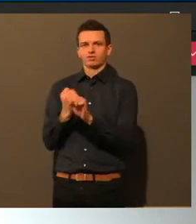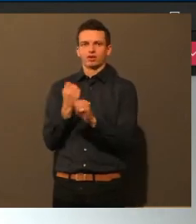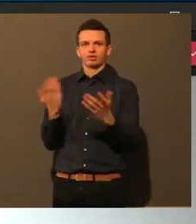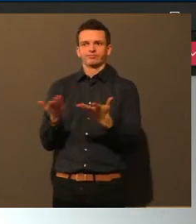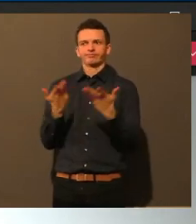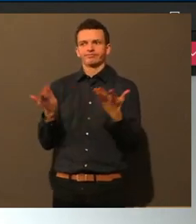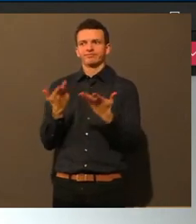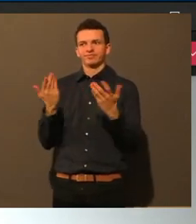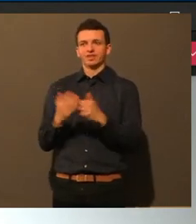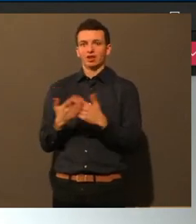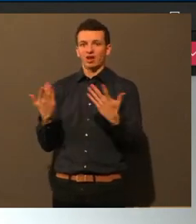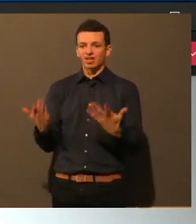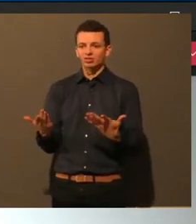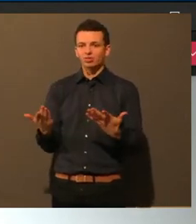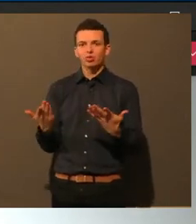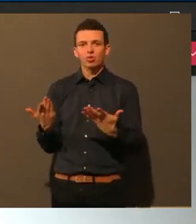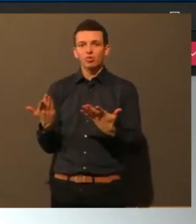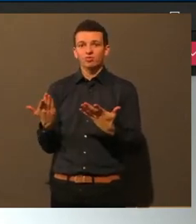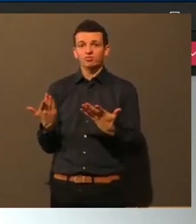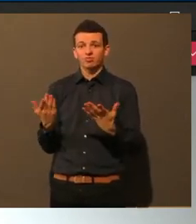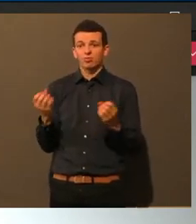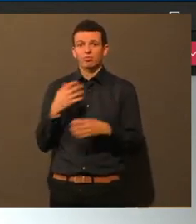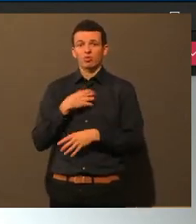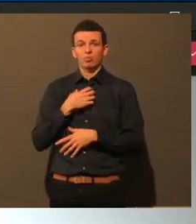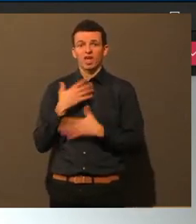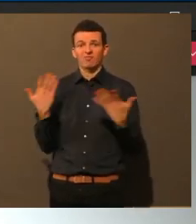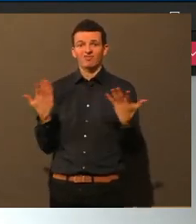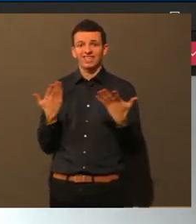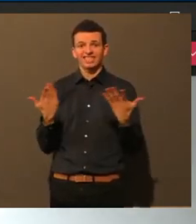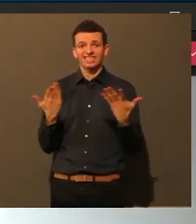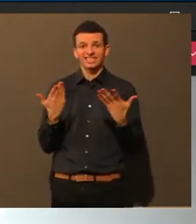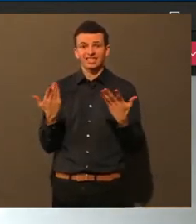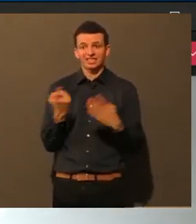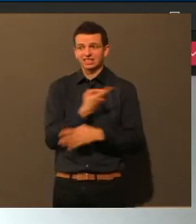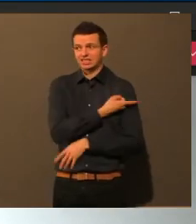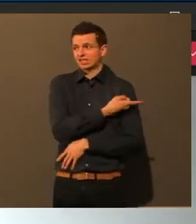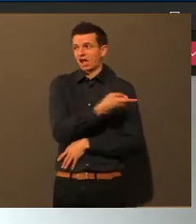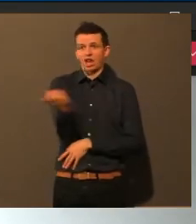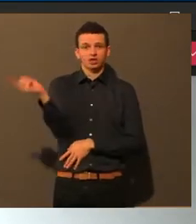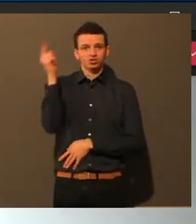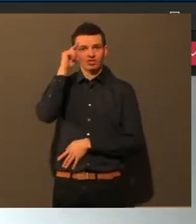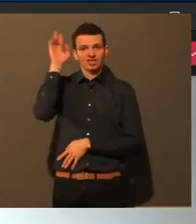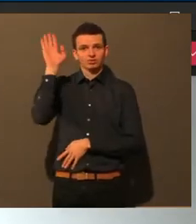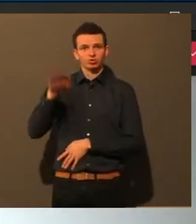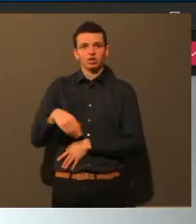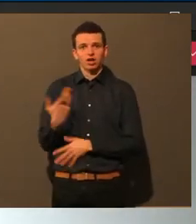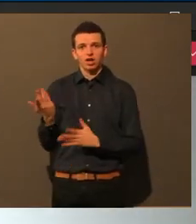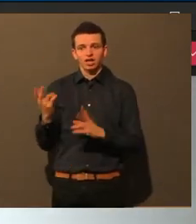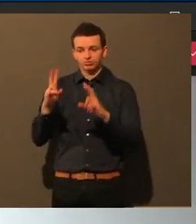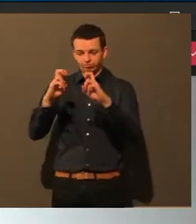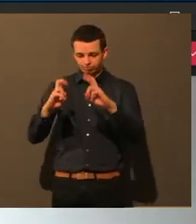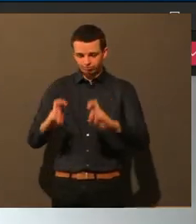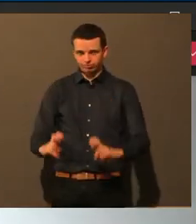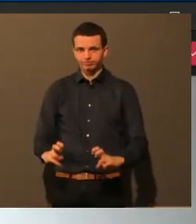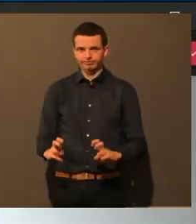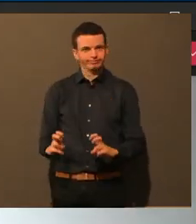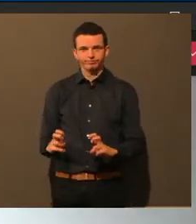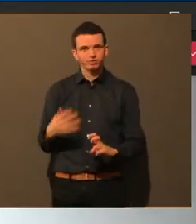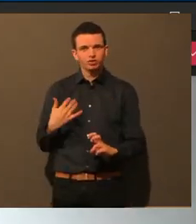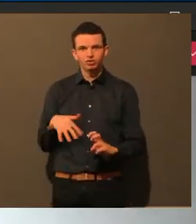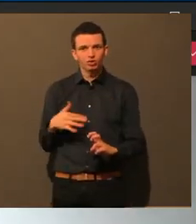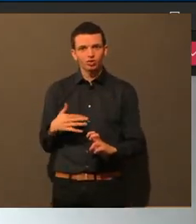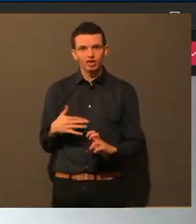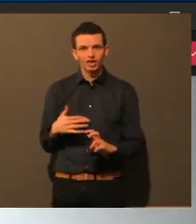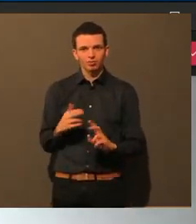nicht, weil einfach die Erkrankung viel zu kurz erst bekannt ist und wenn Sie sich erinnern, wie das denn so bei der Grippe gehandhabt wird und das ist ja, oder beim